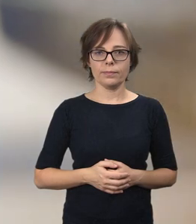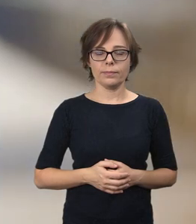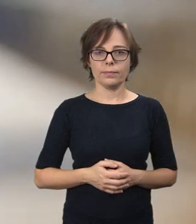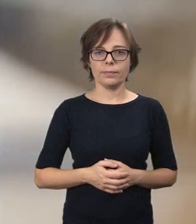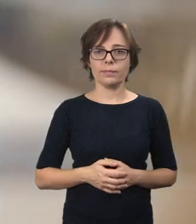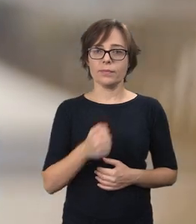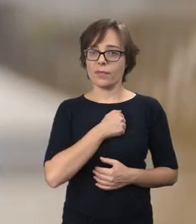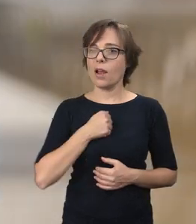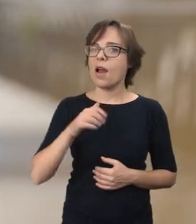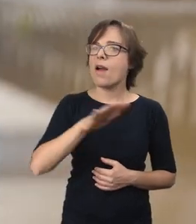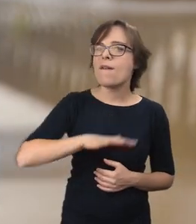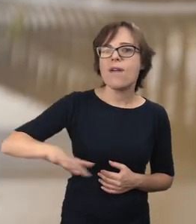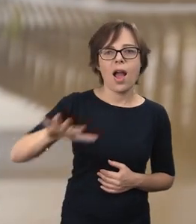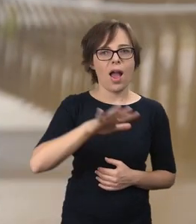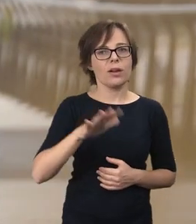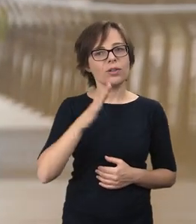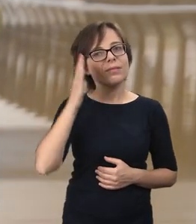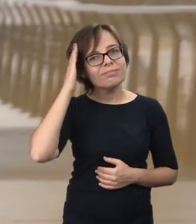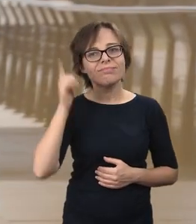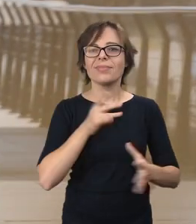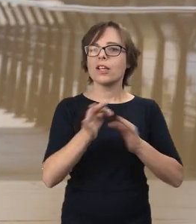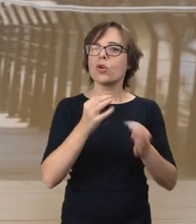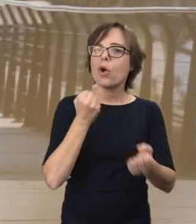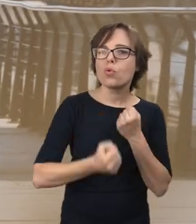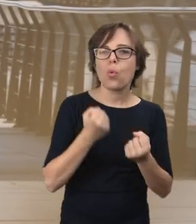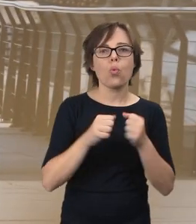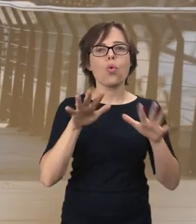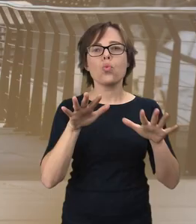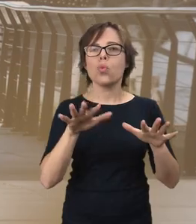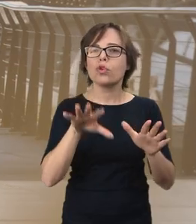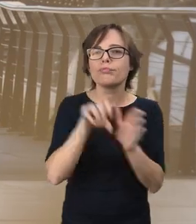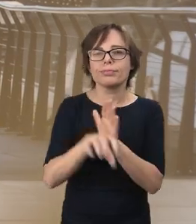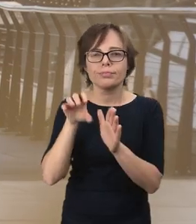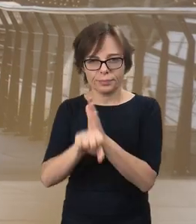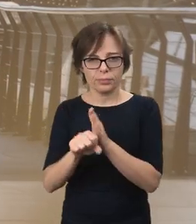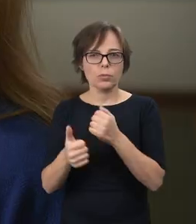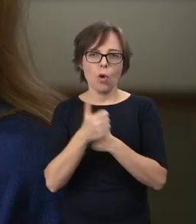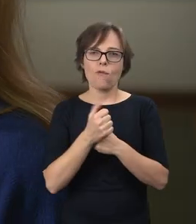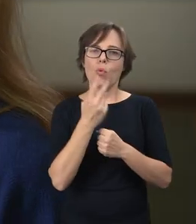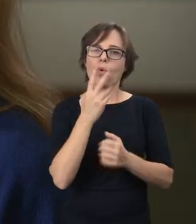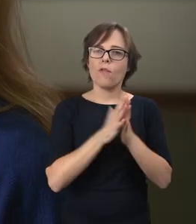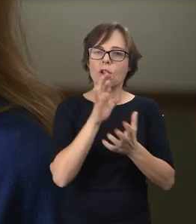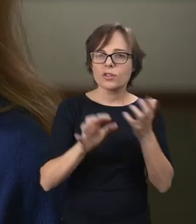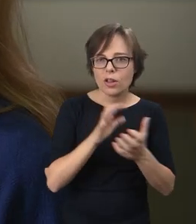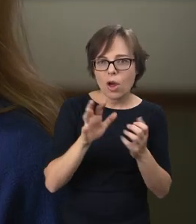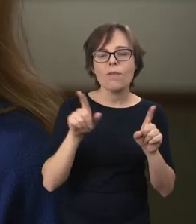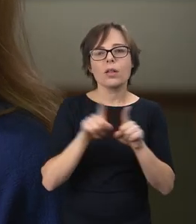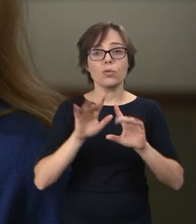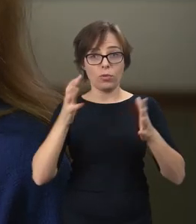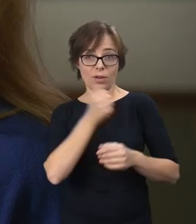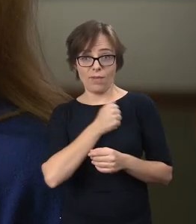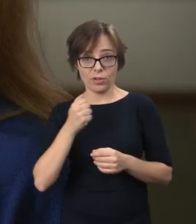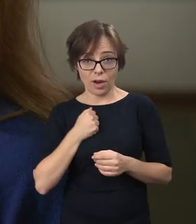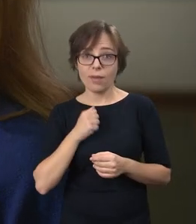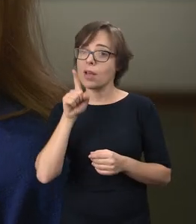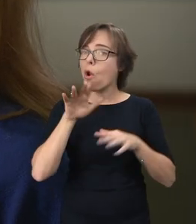Wiele miejsc w Warszawie, pomimo jej bardzo trudnej historii i zniszczeń związanych z II Wojną Światową, a szczególnie z Powstaniem Warszawskim,